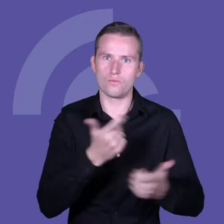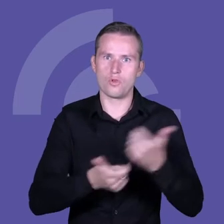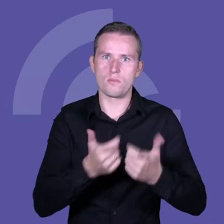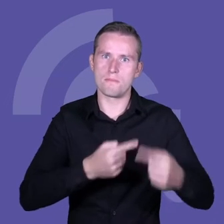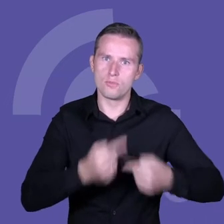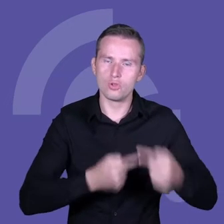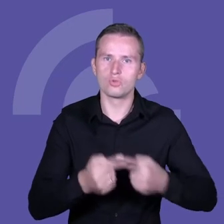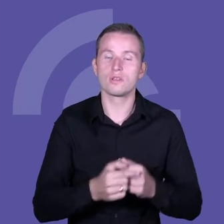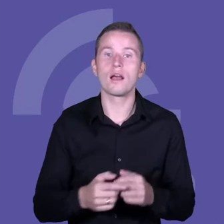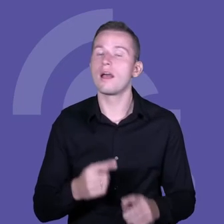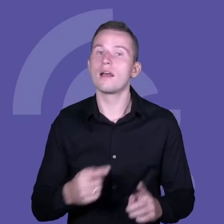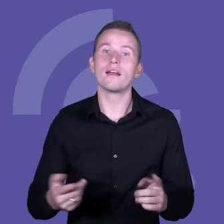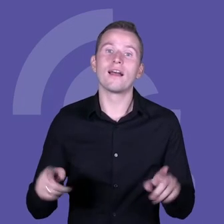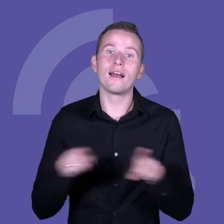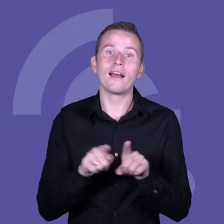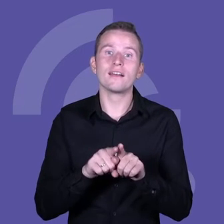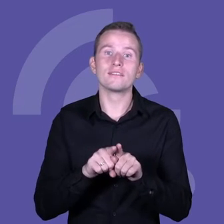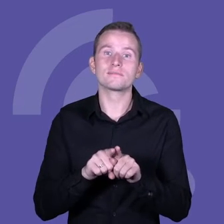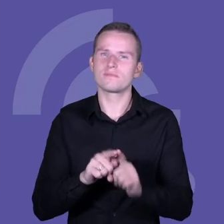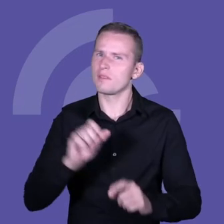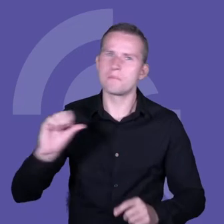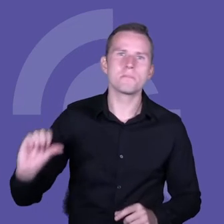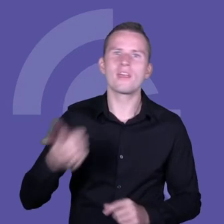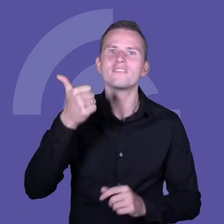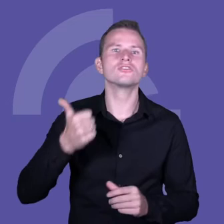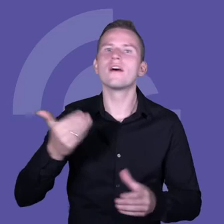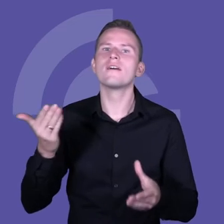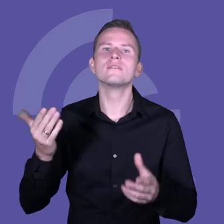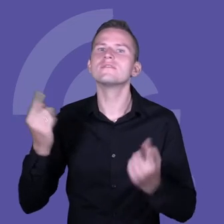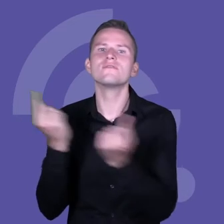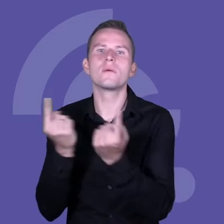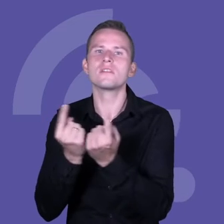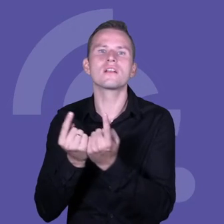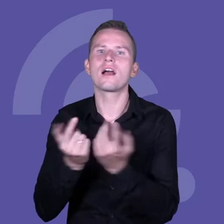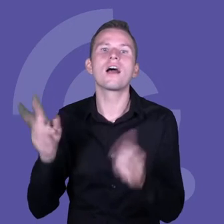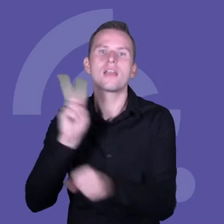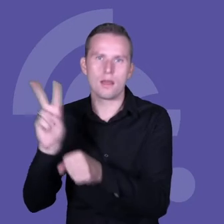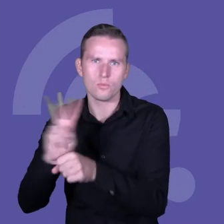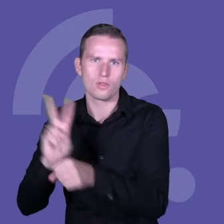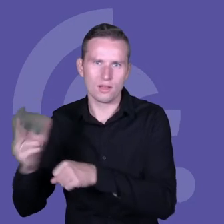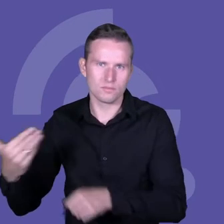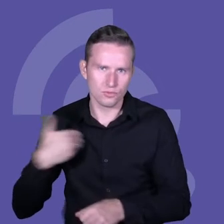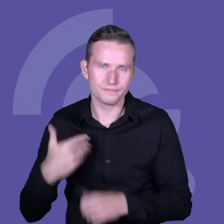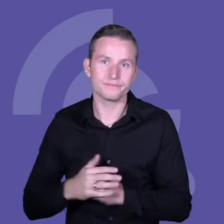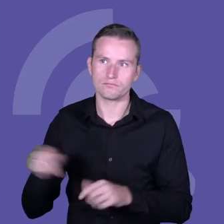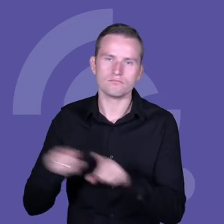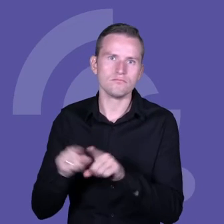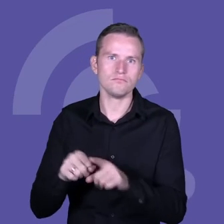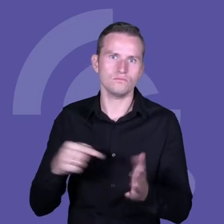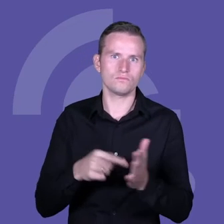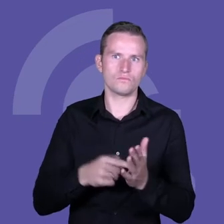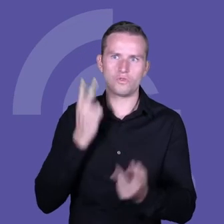dodatkowo, dzięki inwestorowi z Japonii, pierwszy zakład w Japonii tego typu ogniw, co pokazuje również na